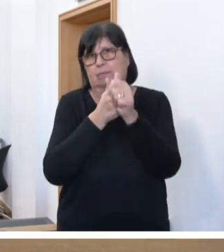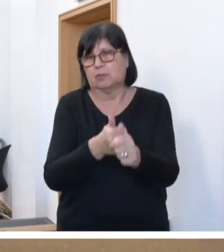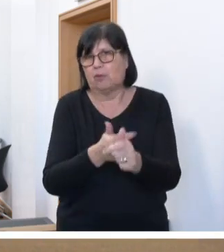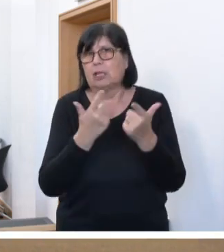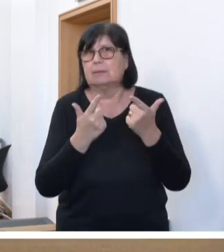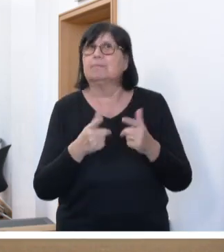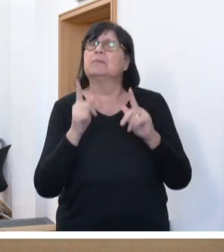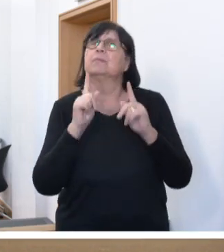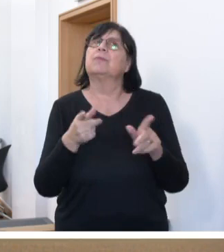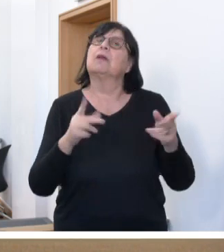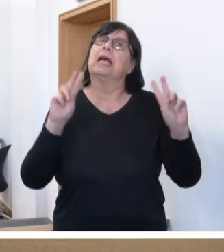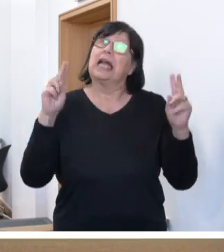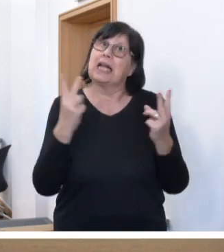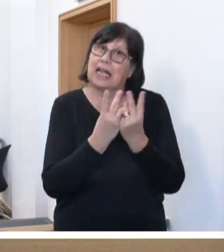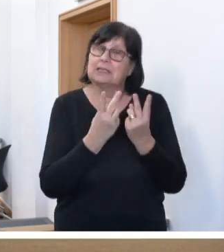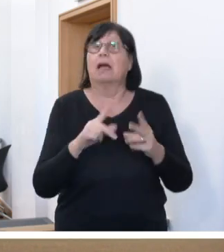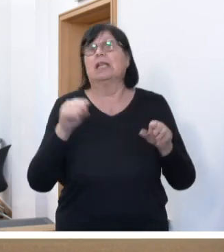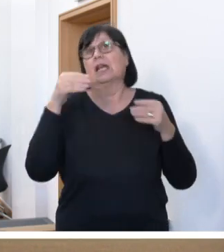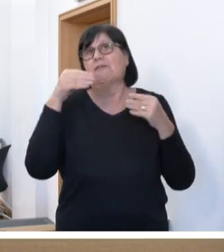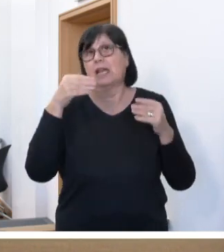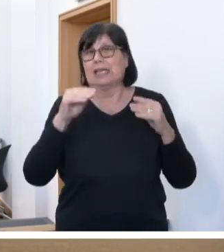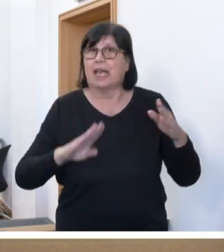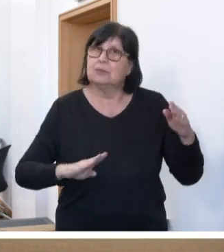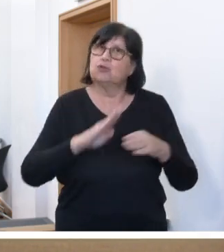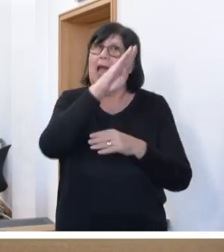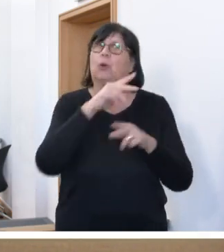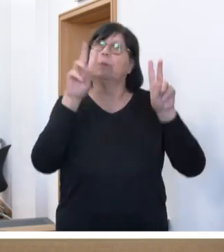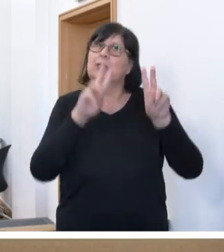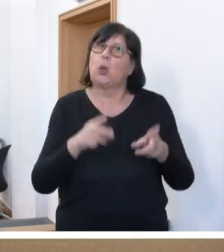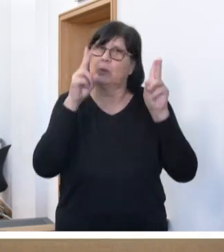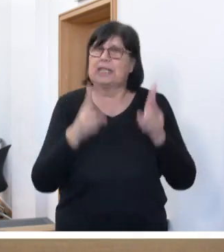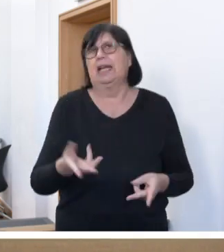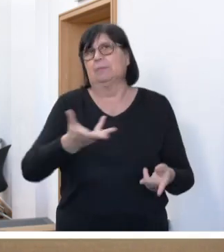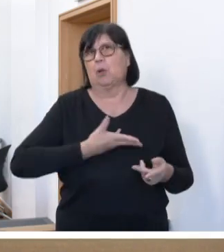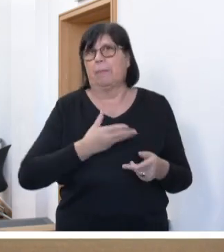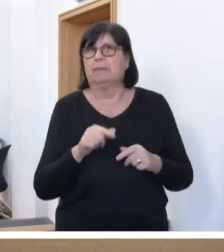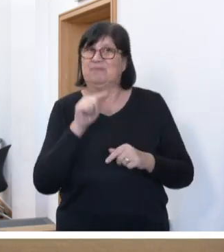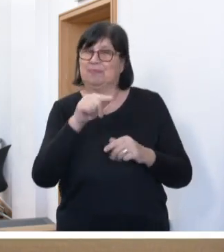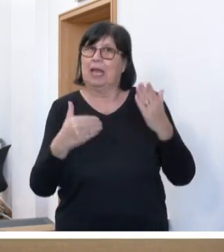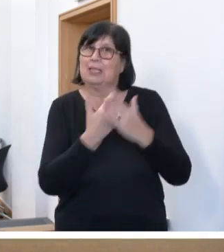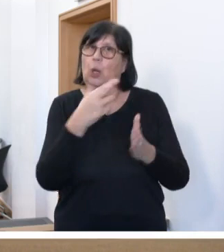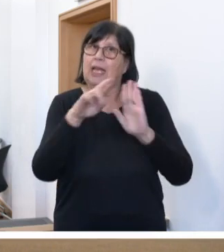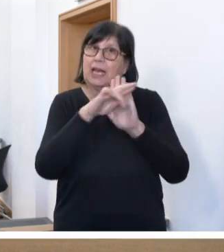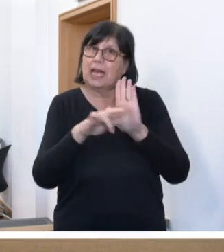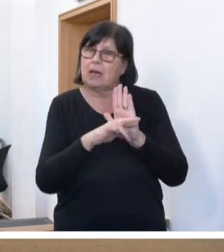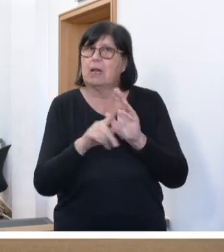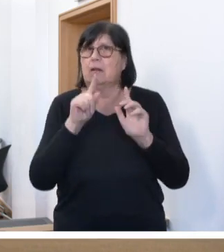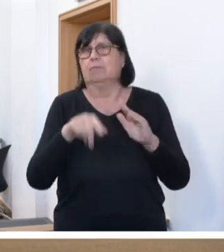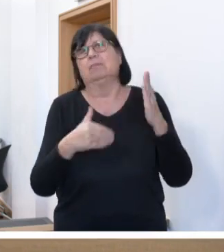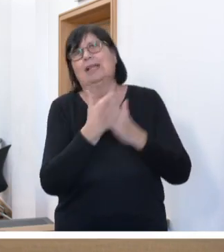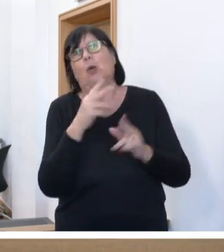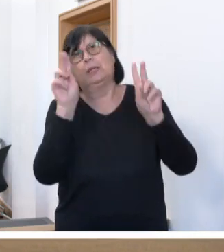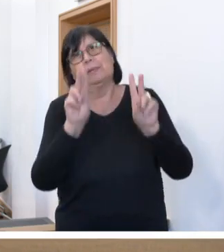eine Qualitätssteigerung im Betreuungsrecht zu erreichen. Diese Neuregelungen wurden im neuen